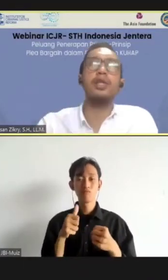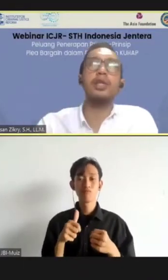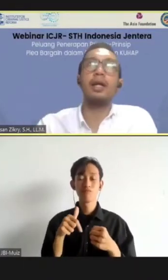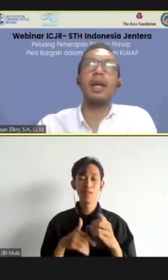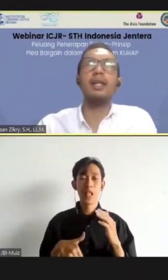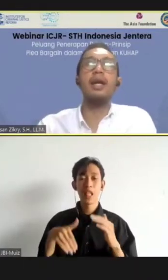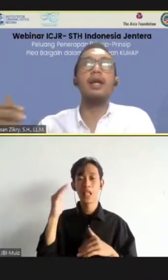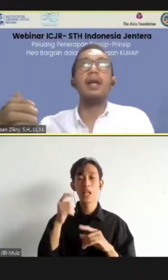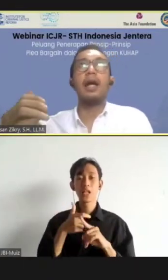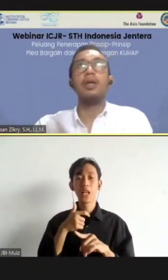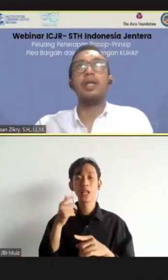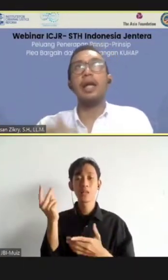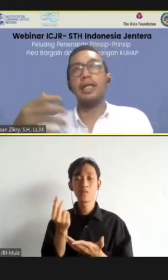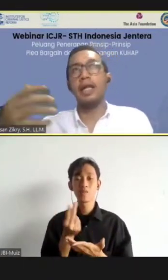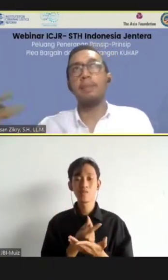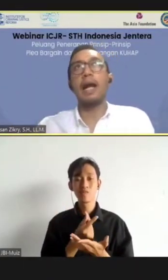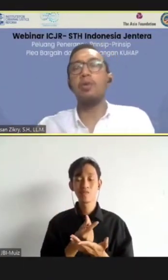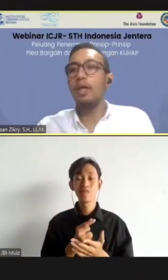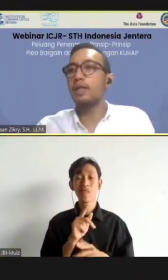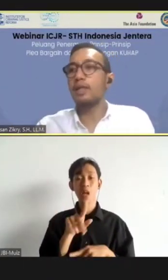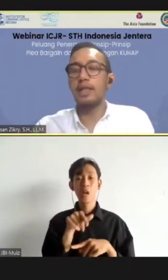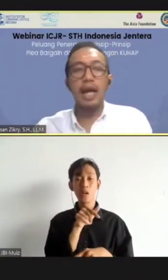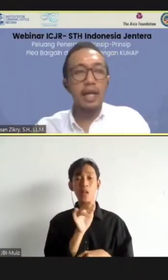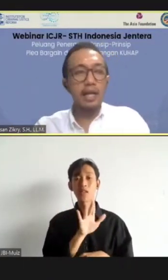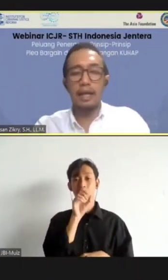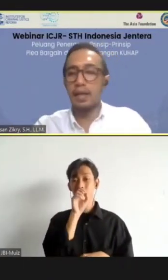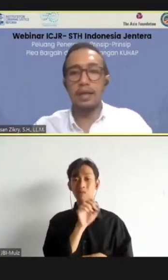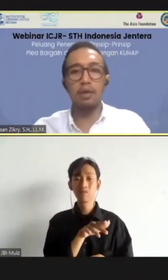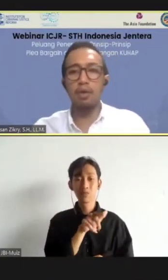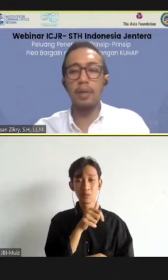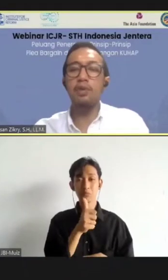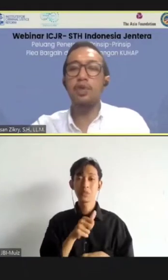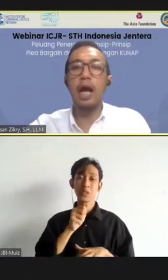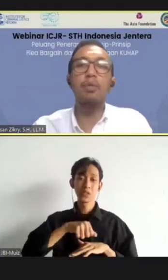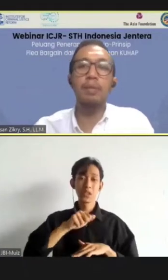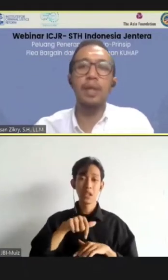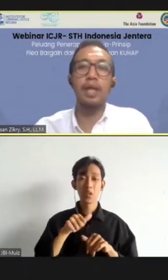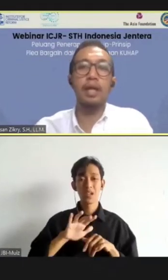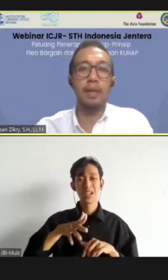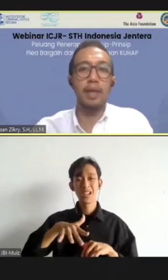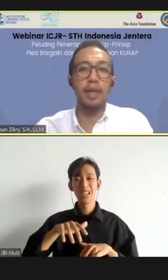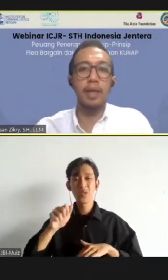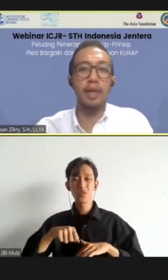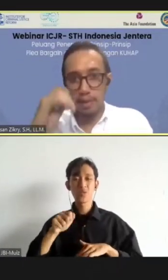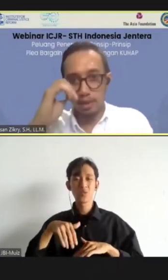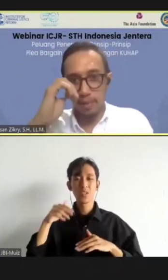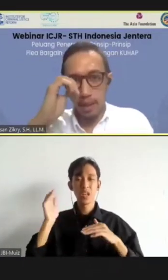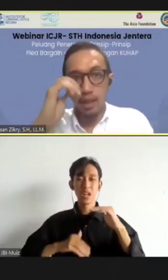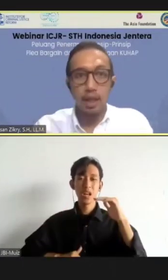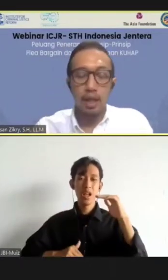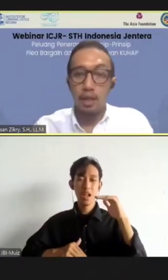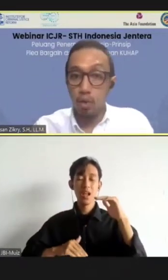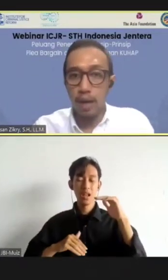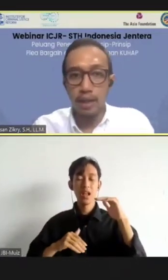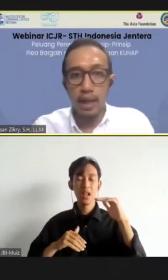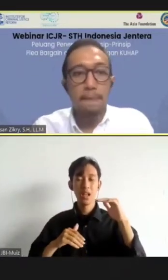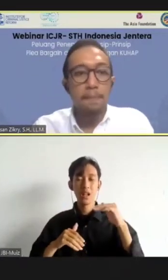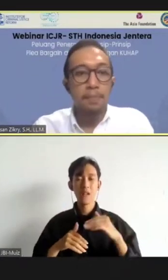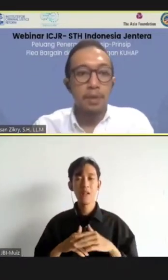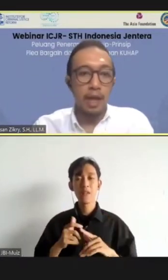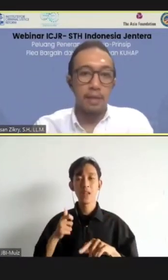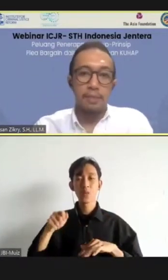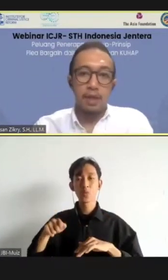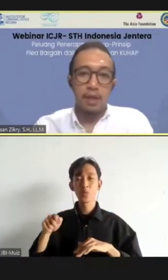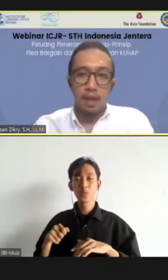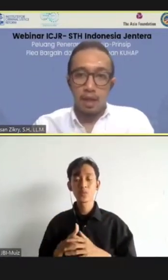tinggi dari kosnya. Karena, kalau dia tidak mengaku, dia bisa sidang, dan rata-rata hukumannya itu jauh lebih rendah daripada 2 per 3 maksimal dari hukumannya.